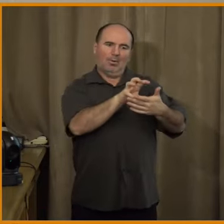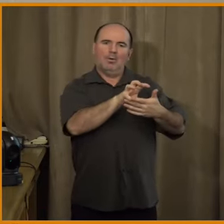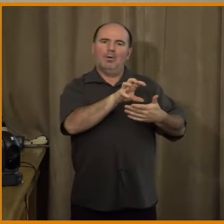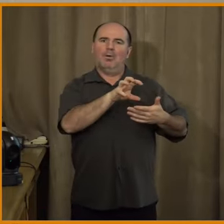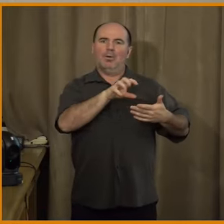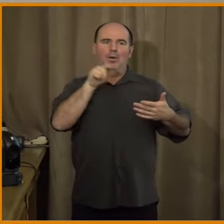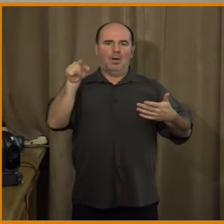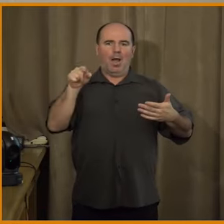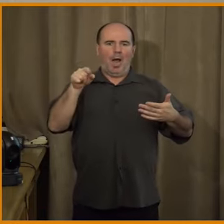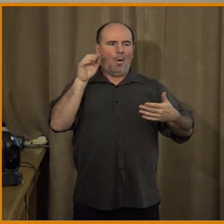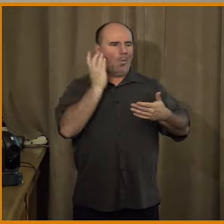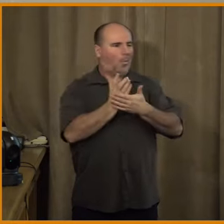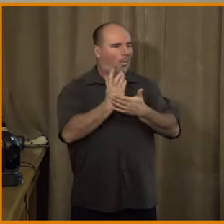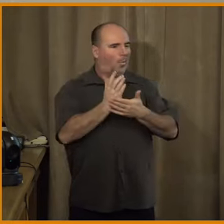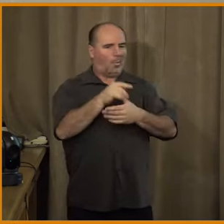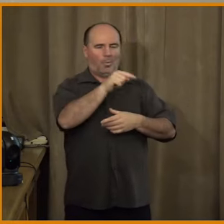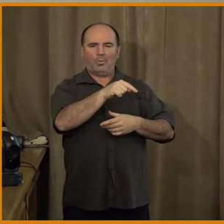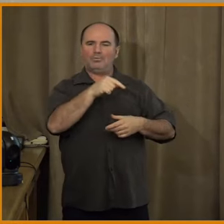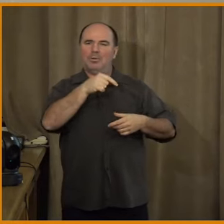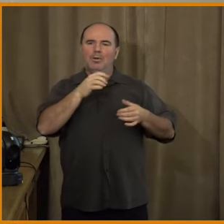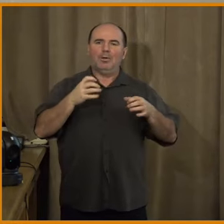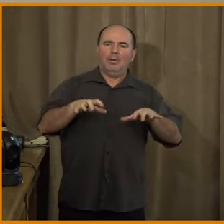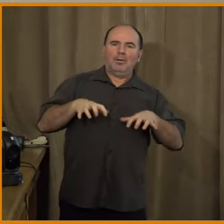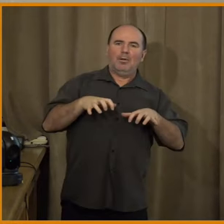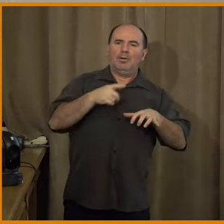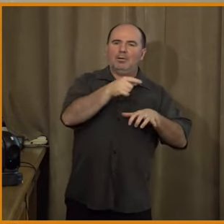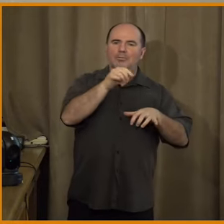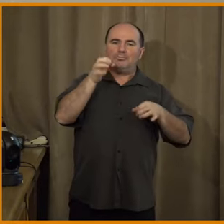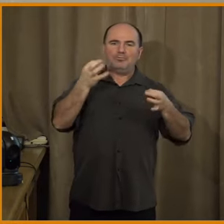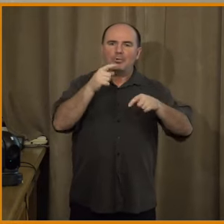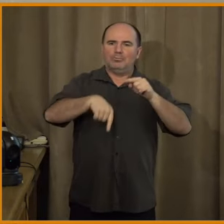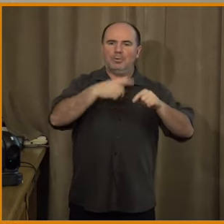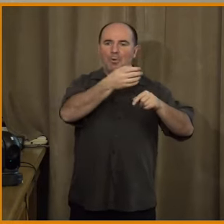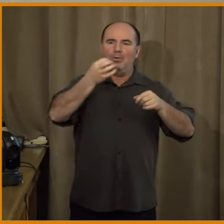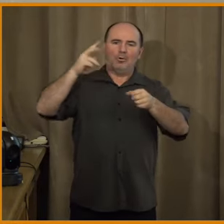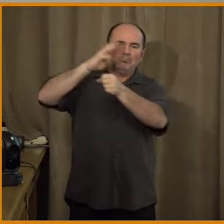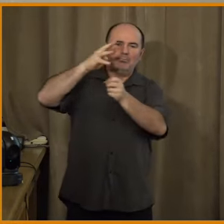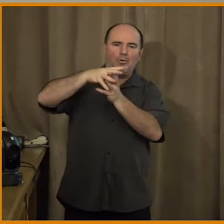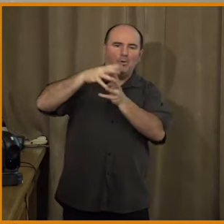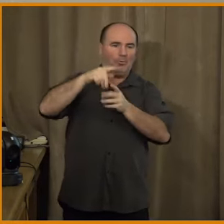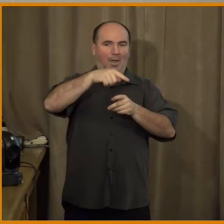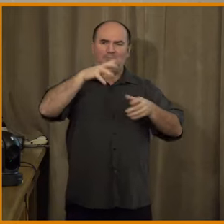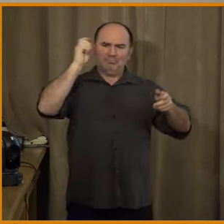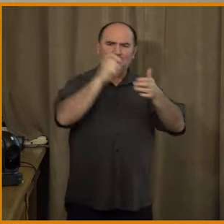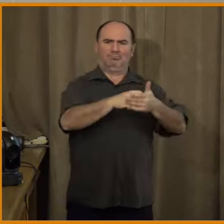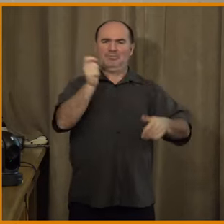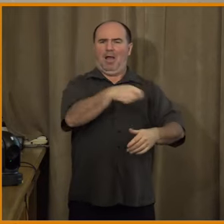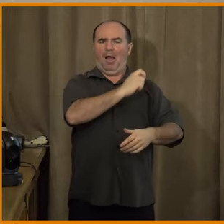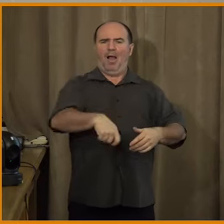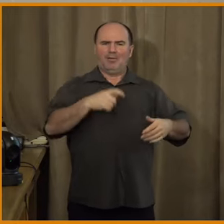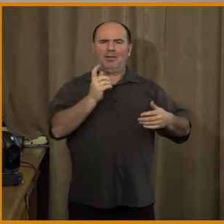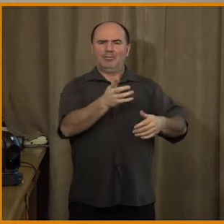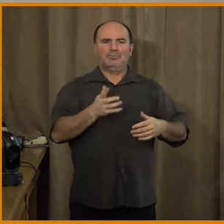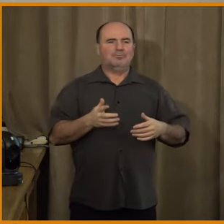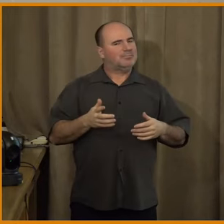můžou demonetizovat, ty systémy se zlepšují, ale jsou pořád velmi jednoduché a velmi špatně fungující. No a